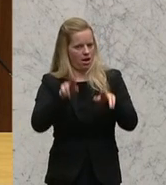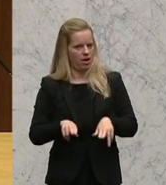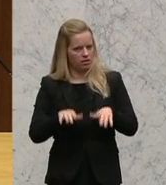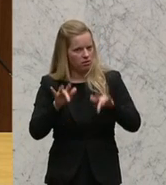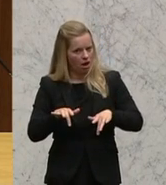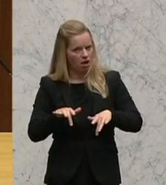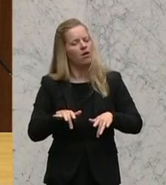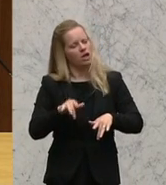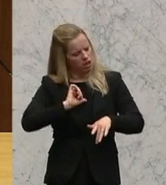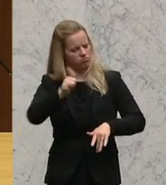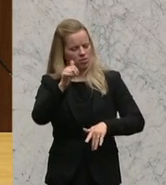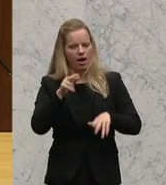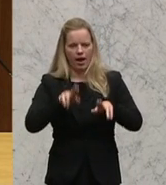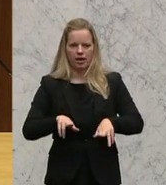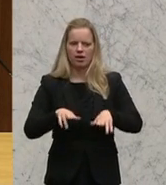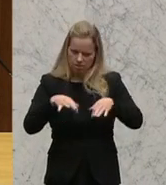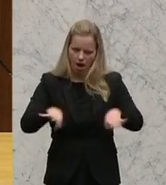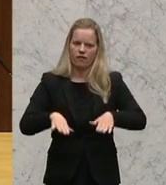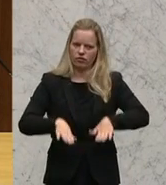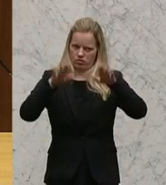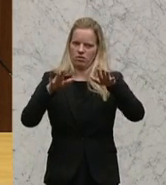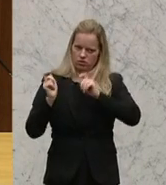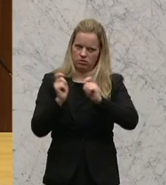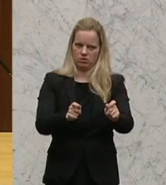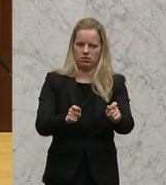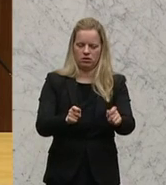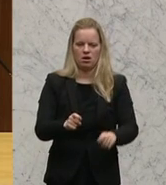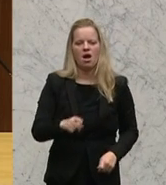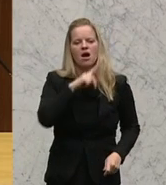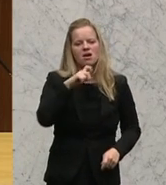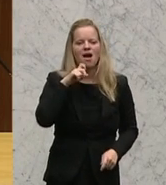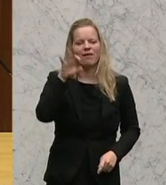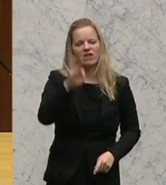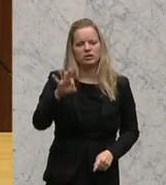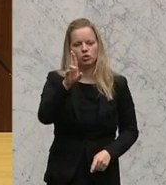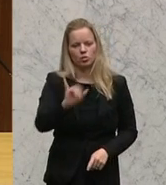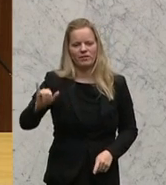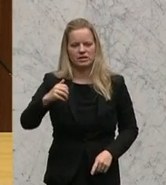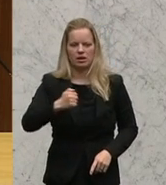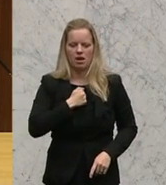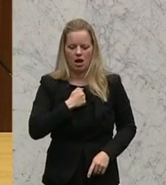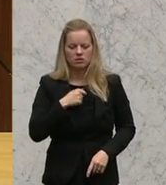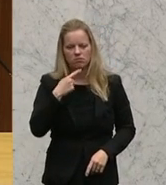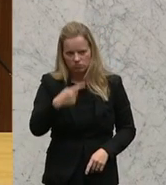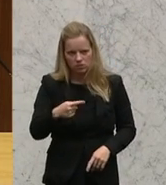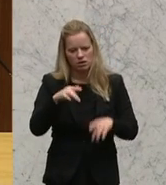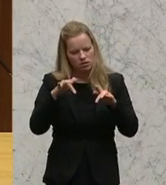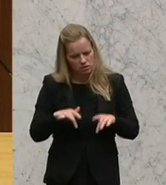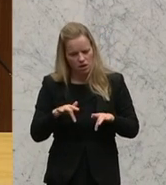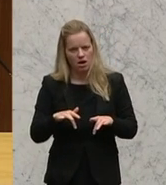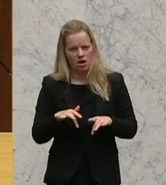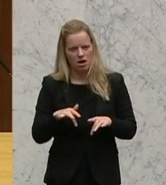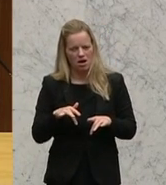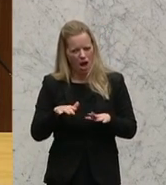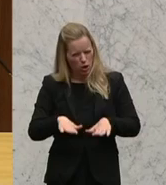vor, dass ich einen Asylantrag stellen darf. Die Karl Franzens Universität Graz stellt ebenso fest, dass das subjektivrechtliche Gehalt das Konzept von